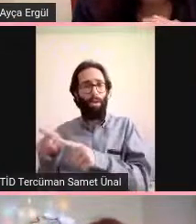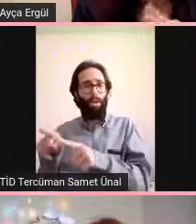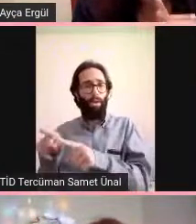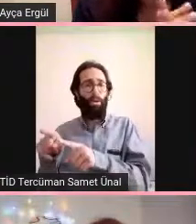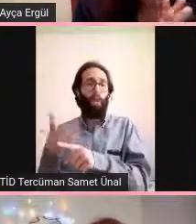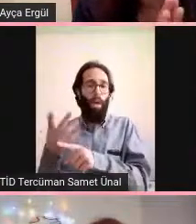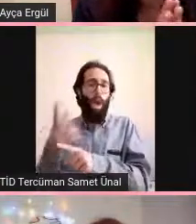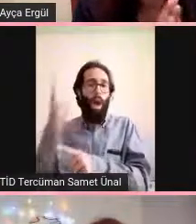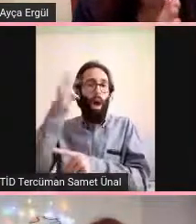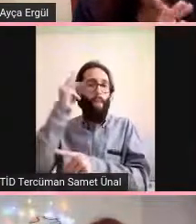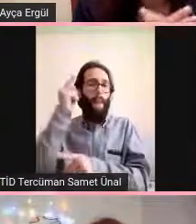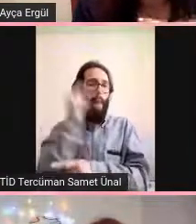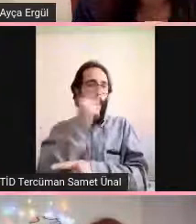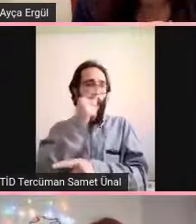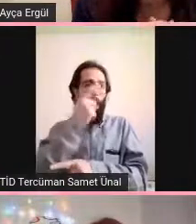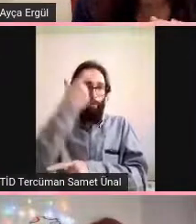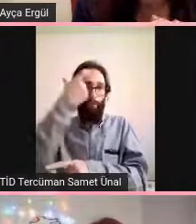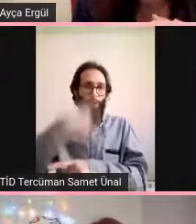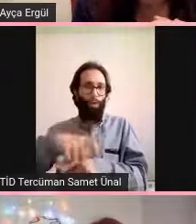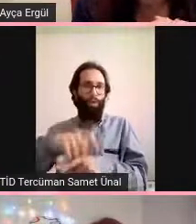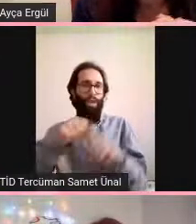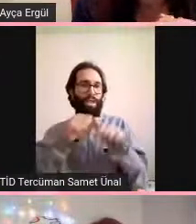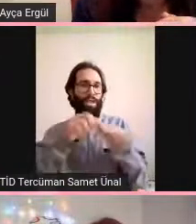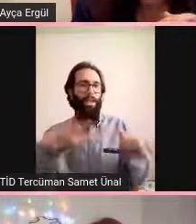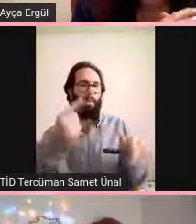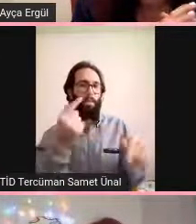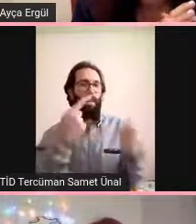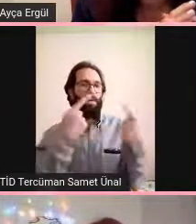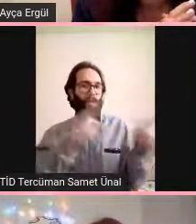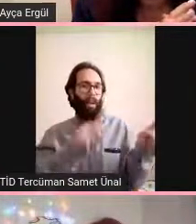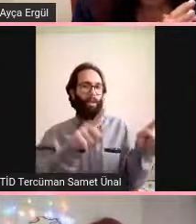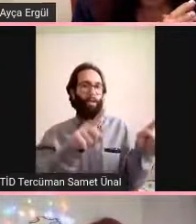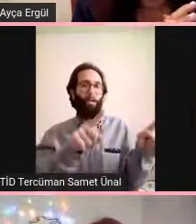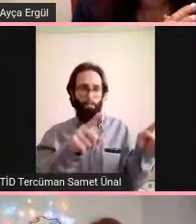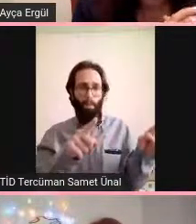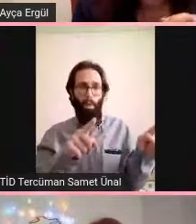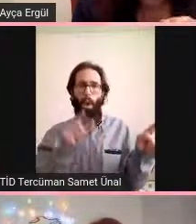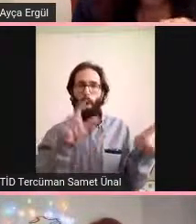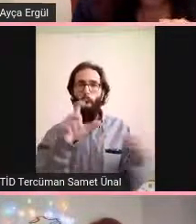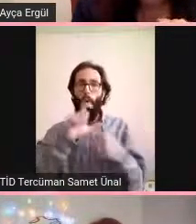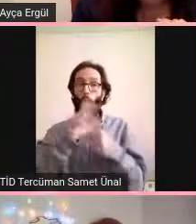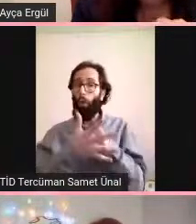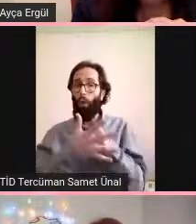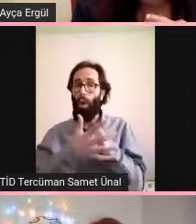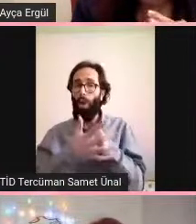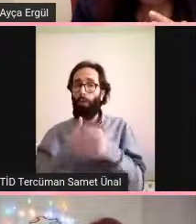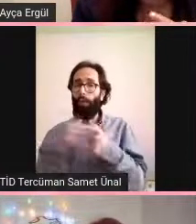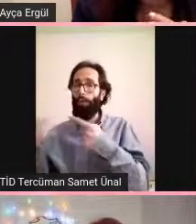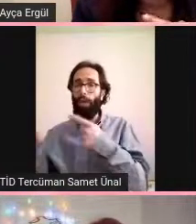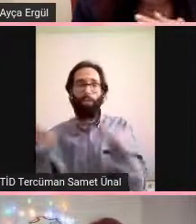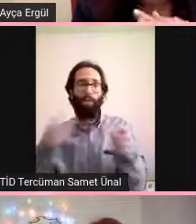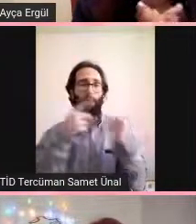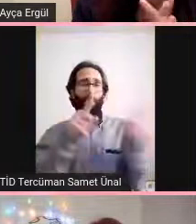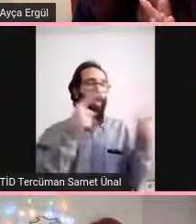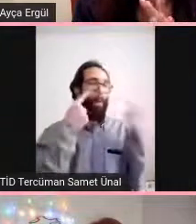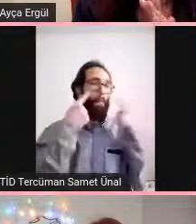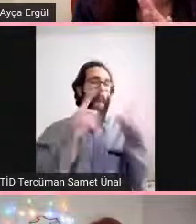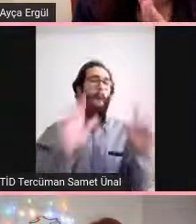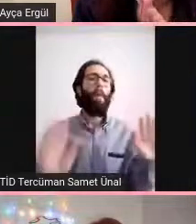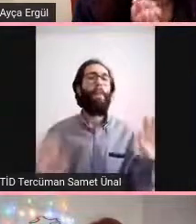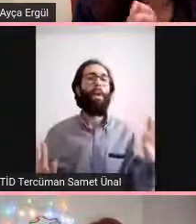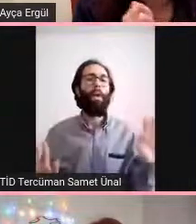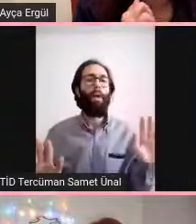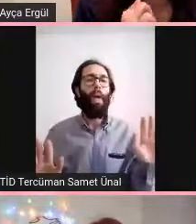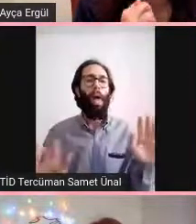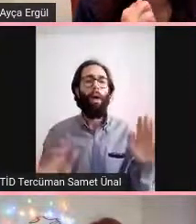o çok ilginç bir şey hani bütün dünyayı kasıpta vurdu o yüzden de muhtemelen kişisel farklılıklarımıza çok bakmıyor